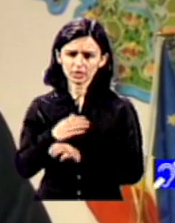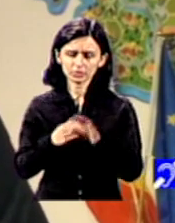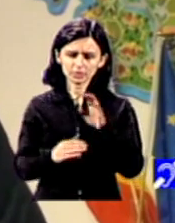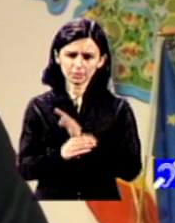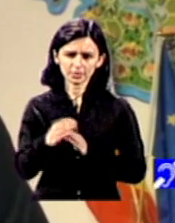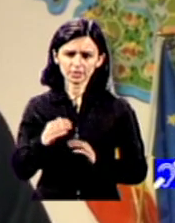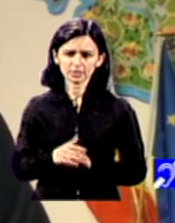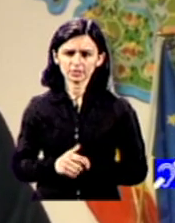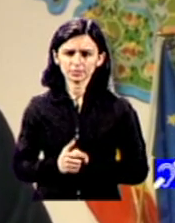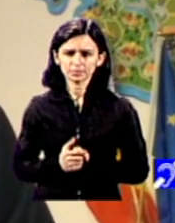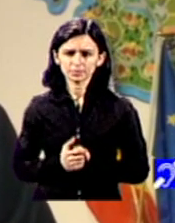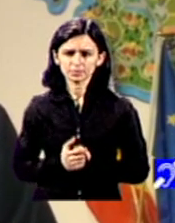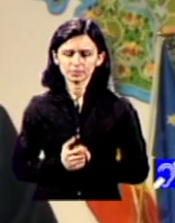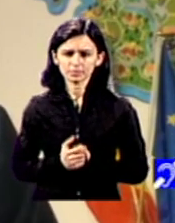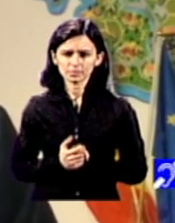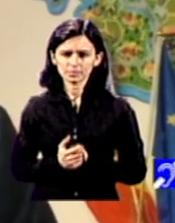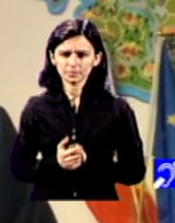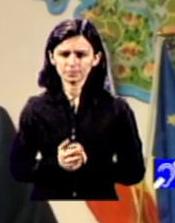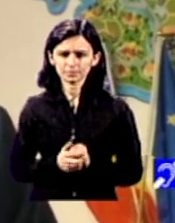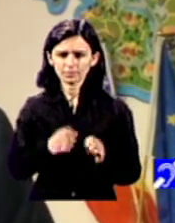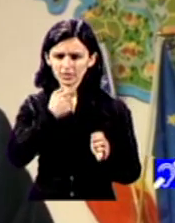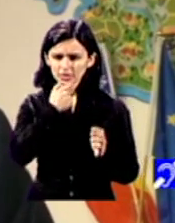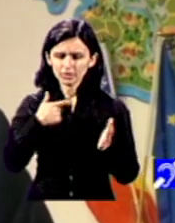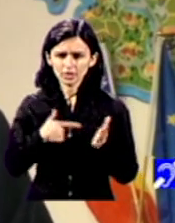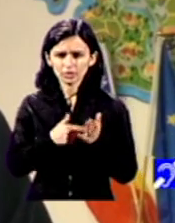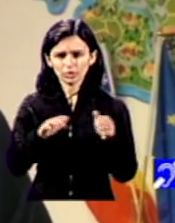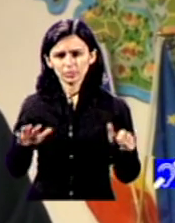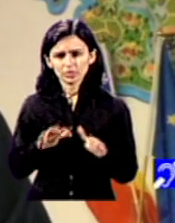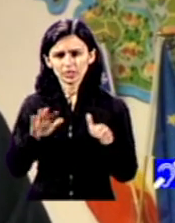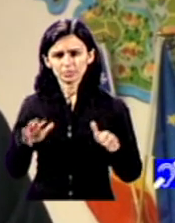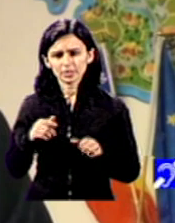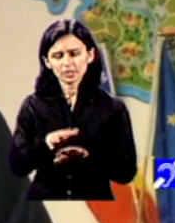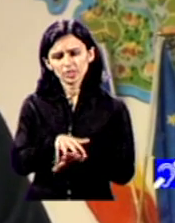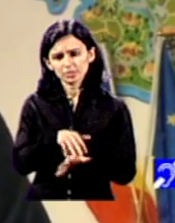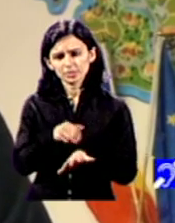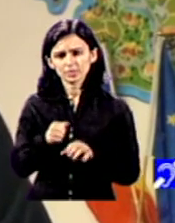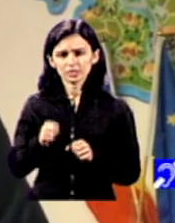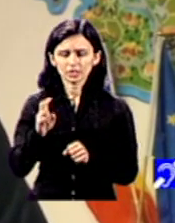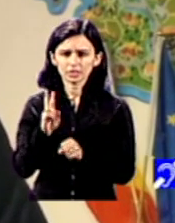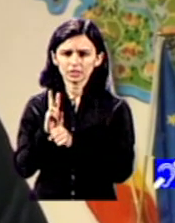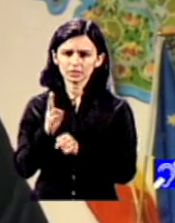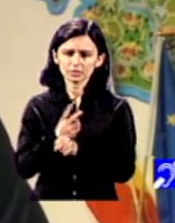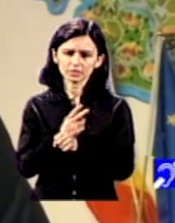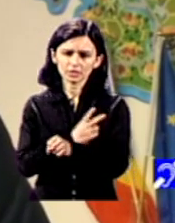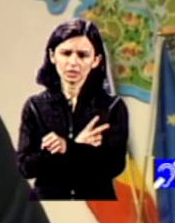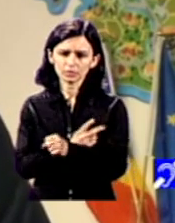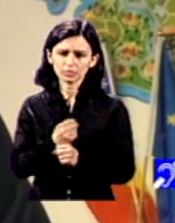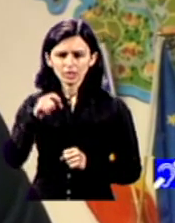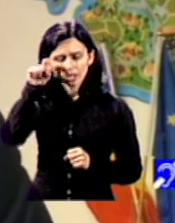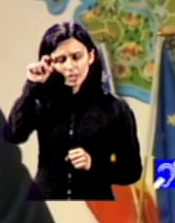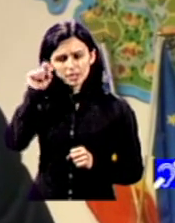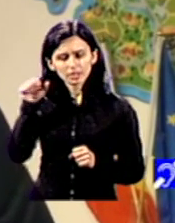trebuie să recunosc că și în 2016 am resimțit că statul consideră persoanele cu dizabilități mai degrabă o